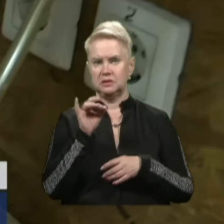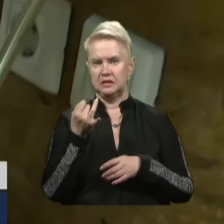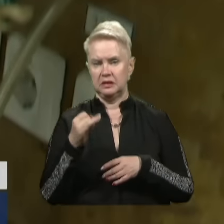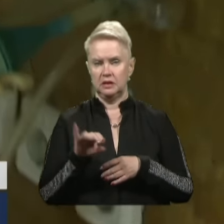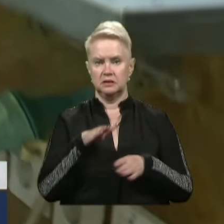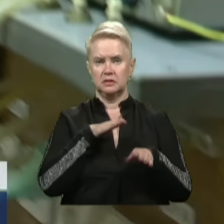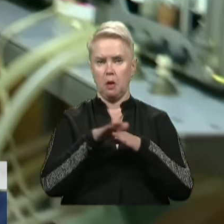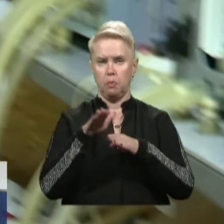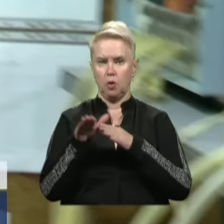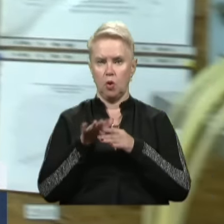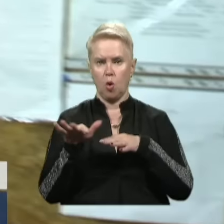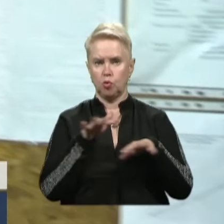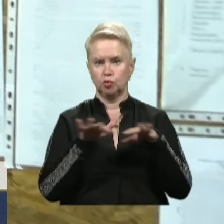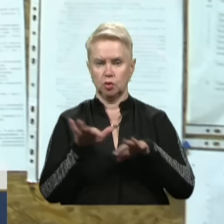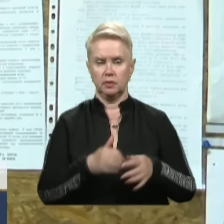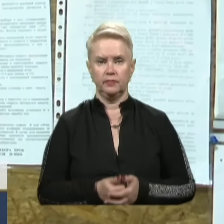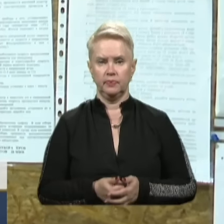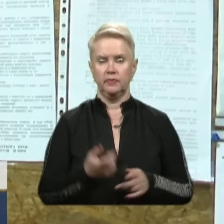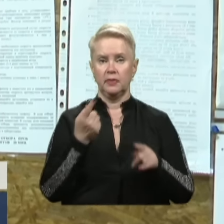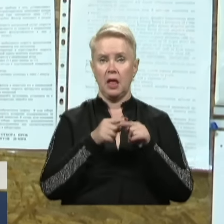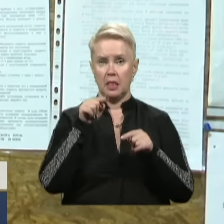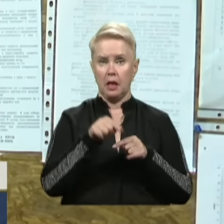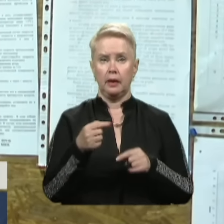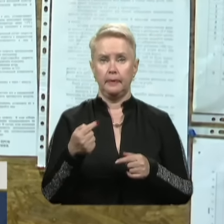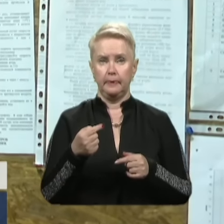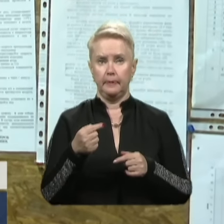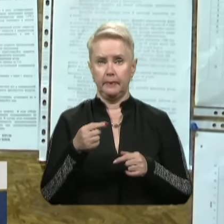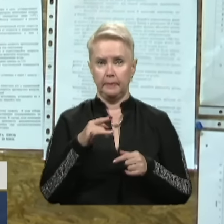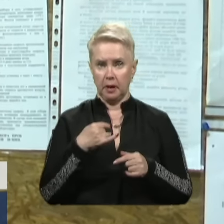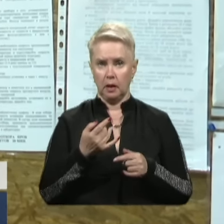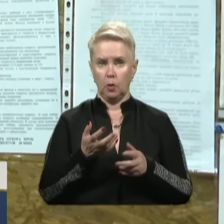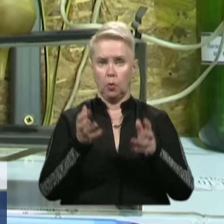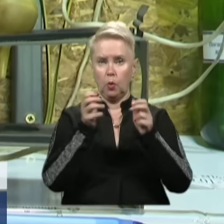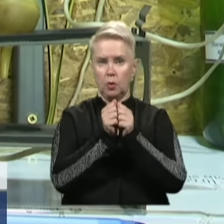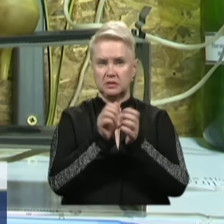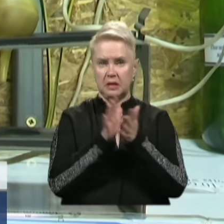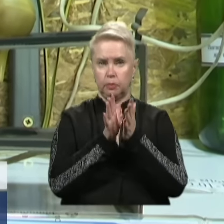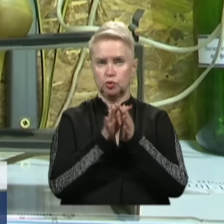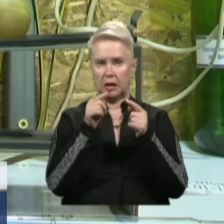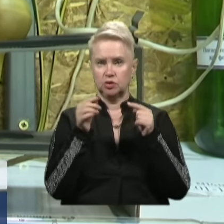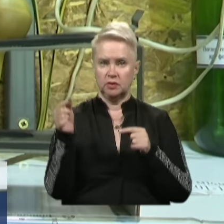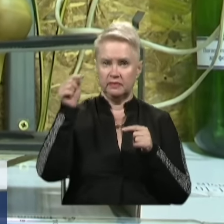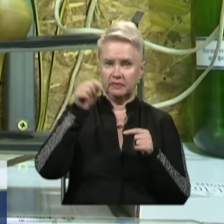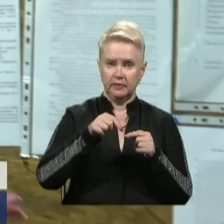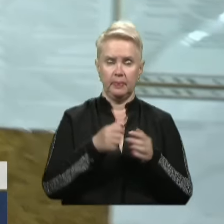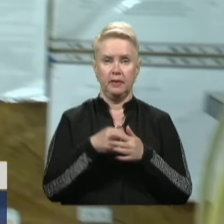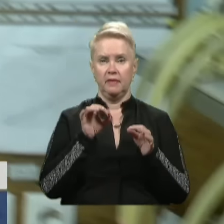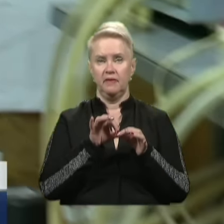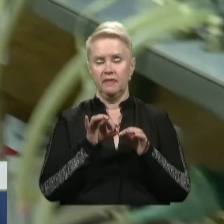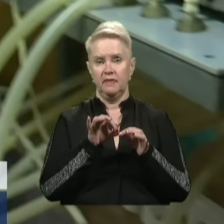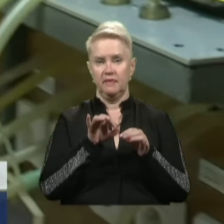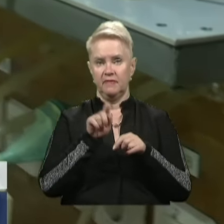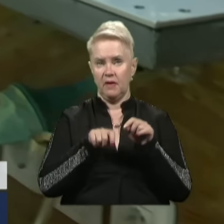Вони заповнені розчином, на який ми ловлюємо забруднюючі речовини. Ми вимірюємо